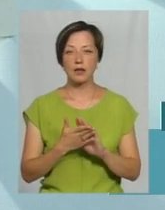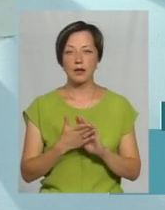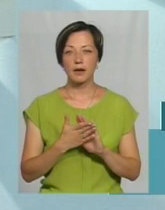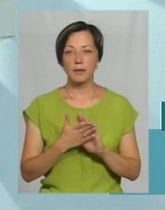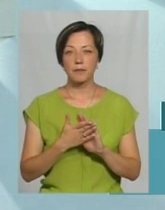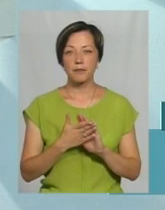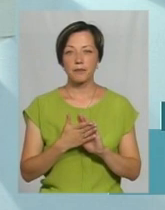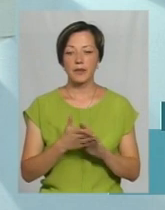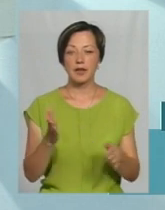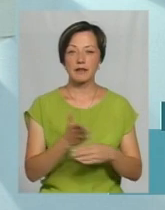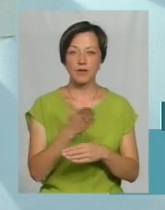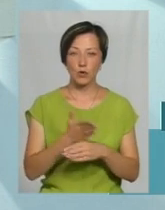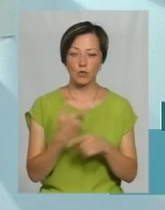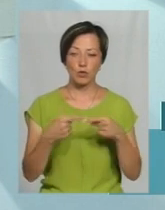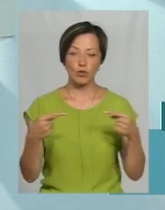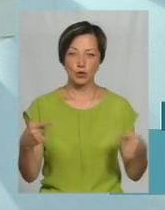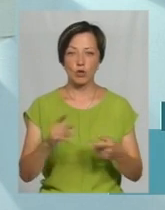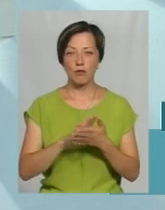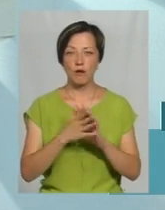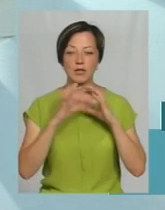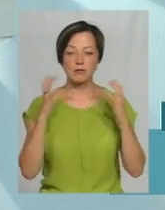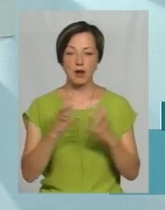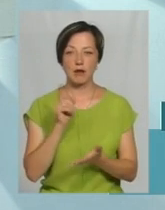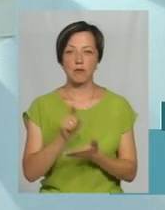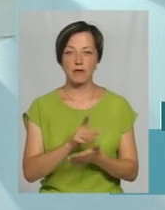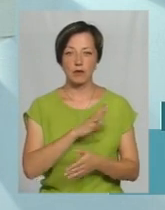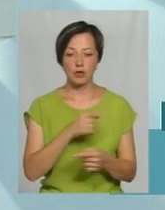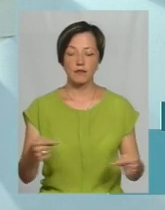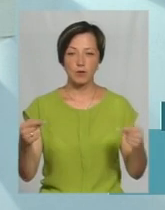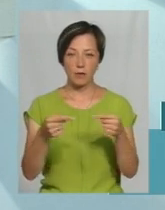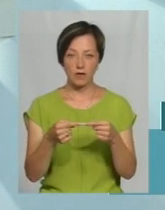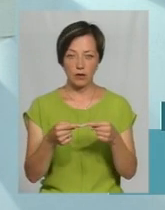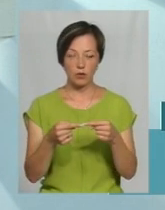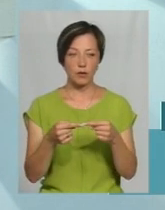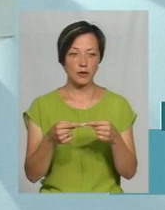виготовлення цієї продукції і умови зберігання. Повинні бути, відповідно,